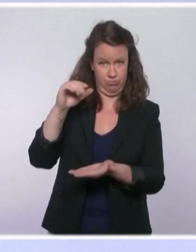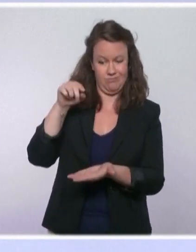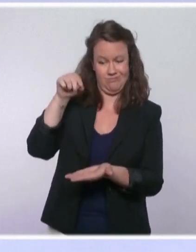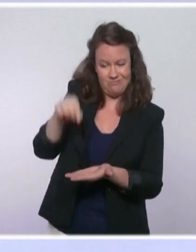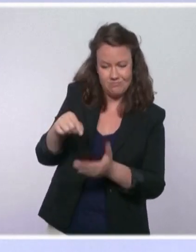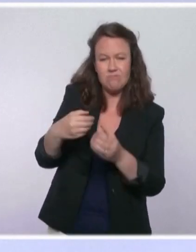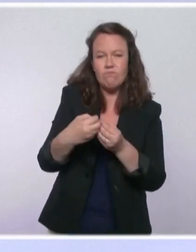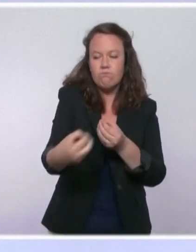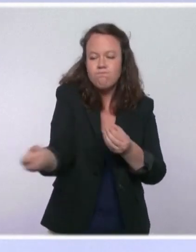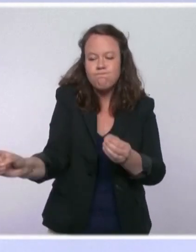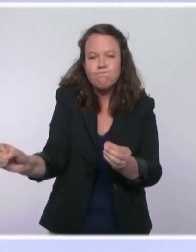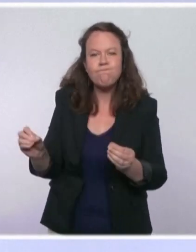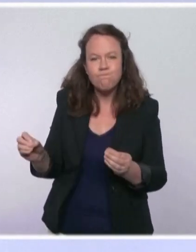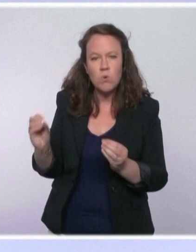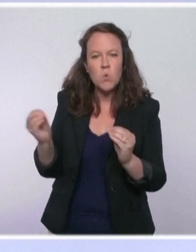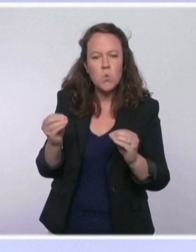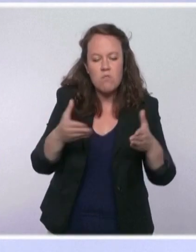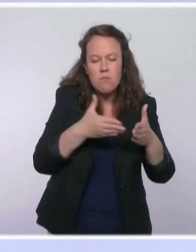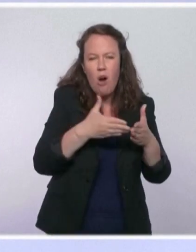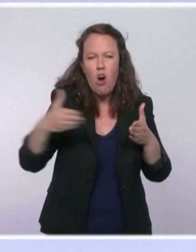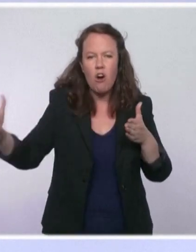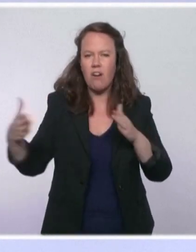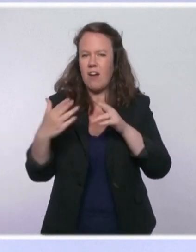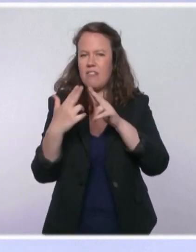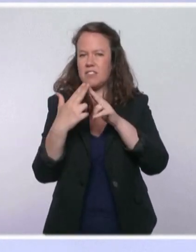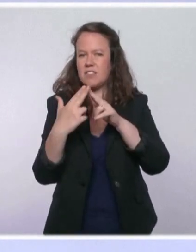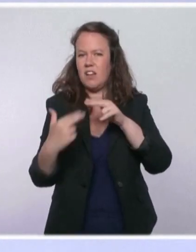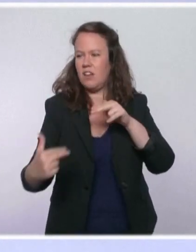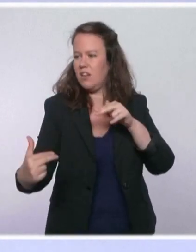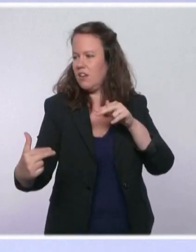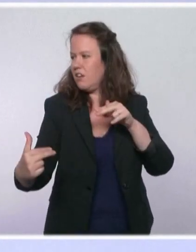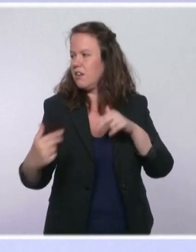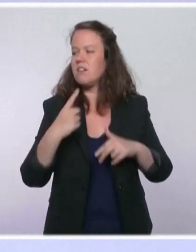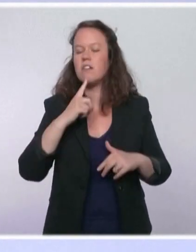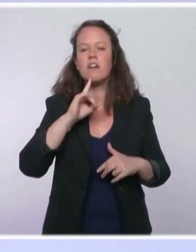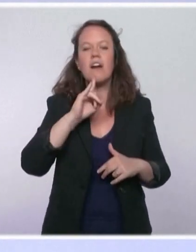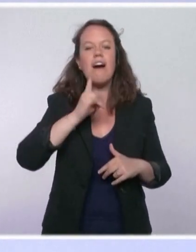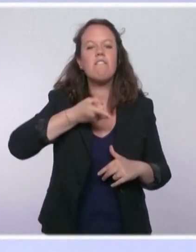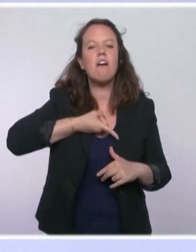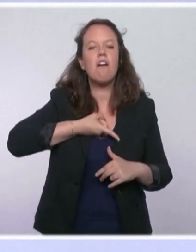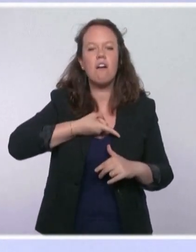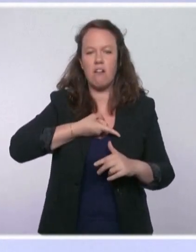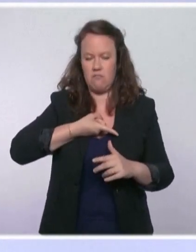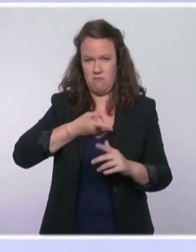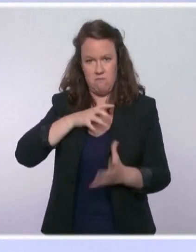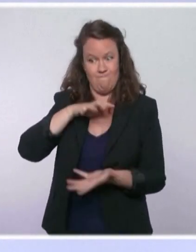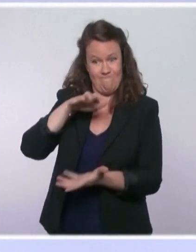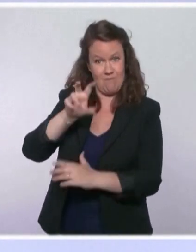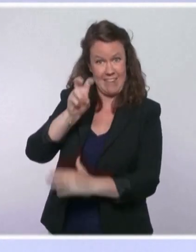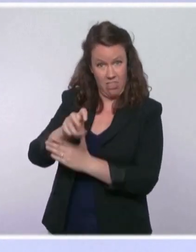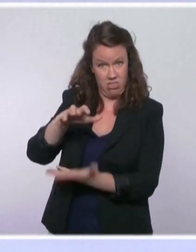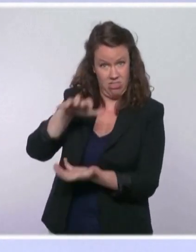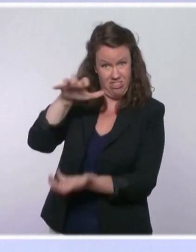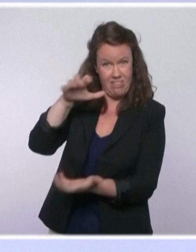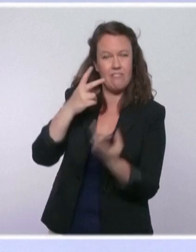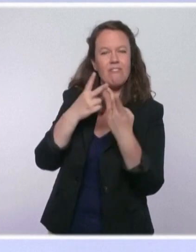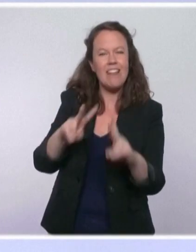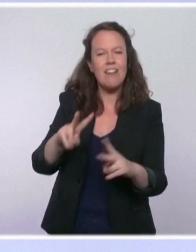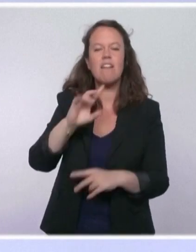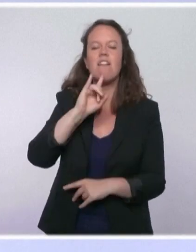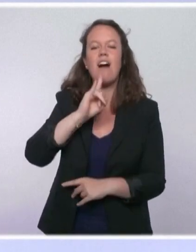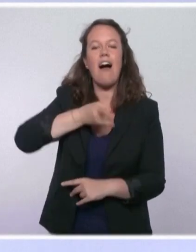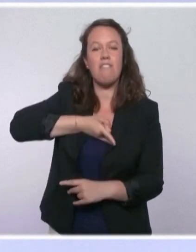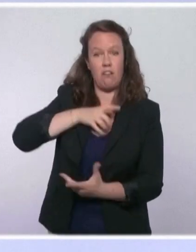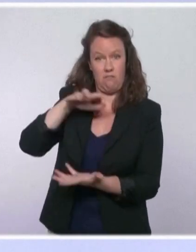avre. Ce projet est nécessaire pour réduire rapidement notre dépendance au gaz russe. Il a été conçu pour avoir le moins d'impact